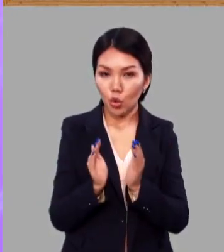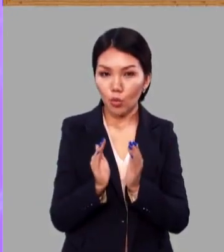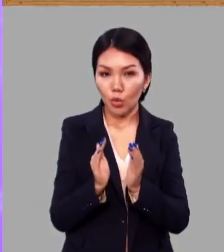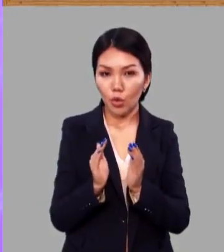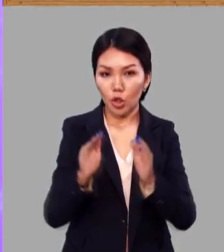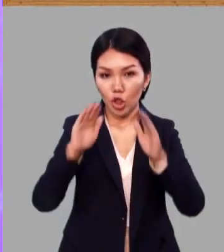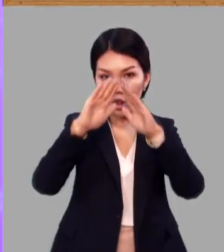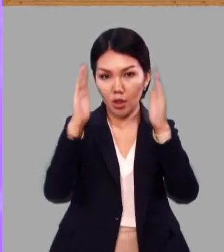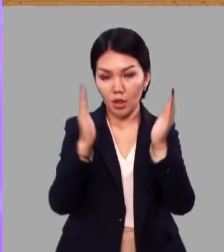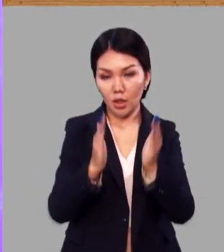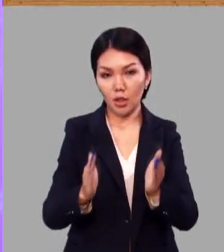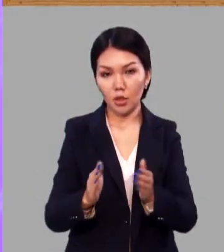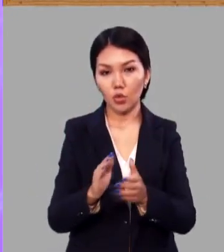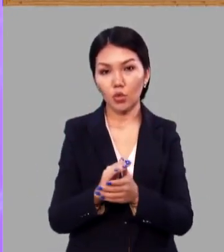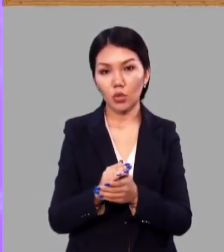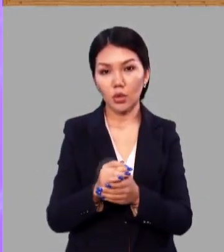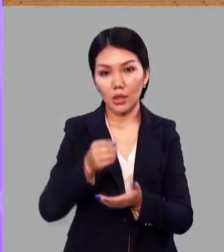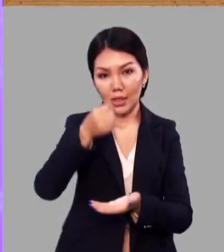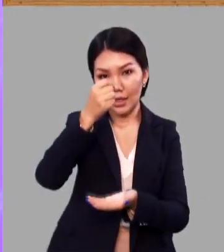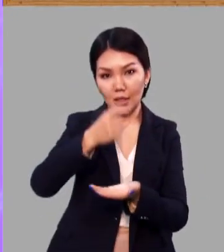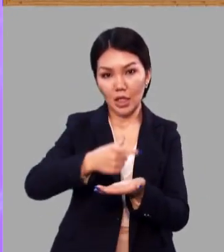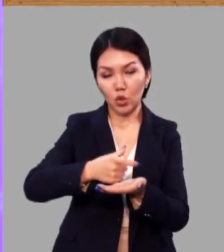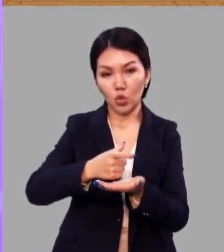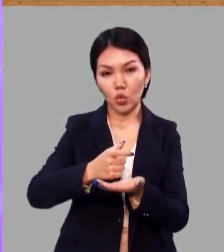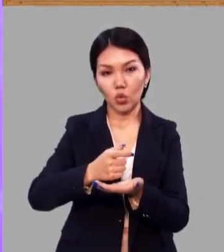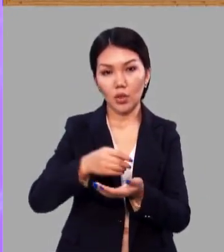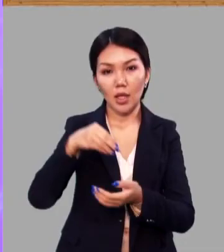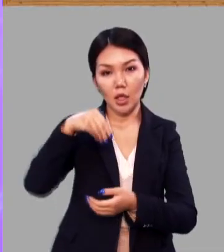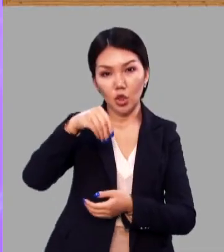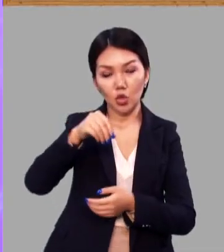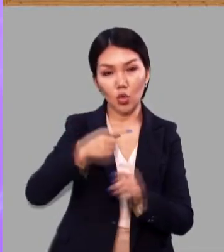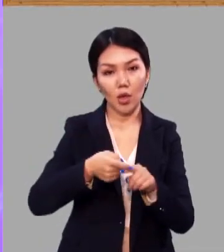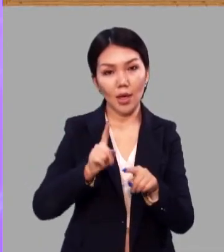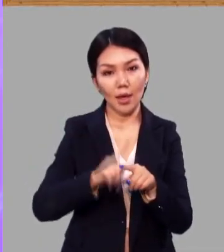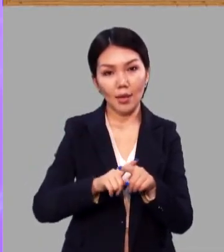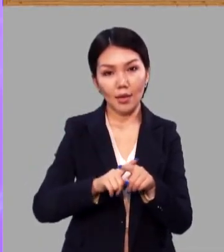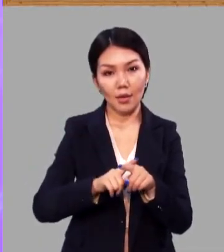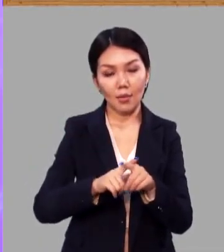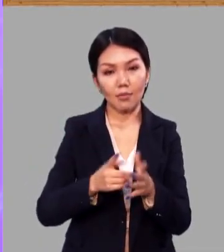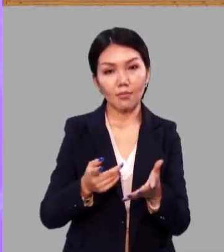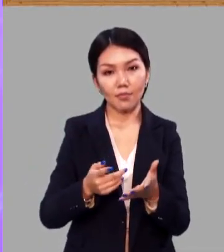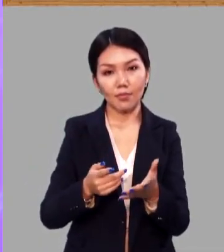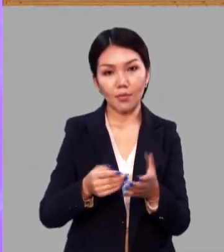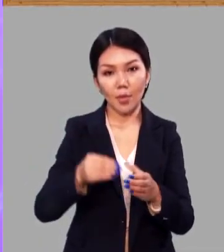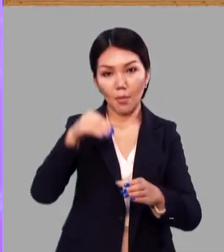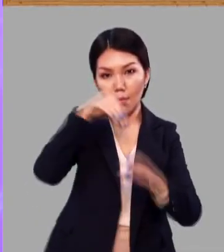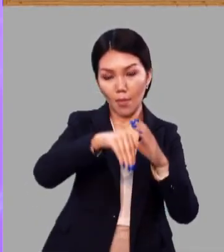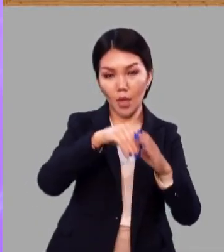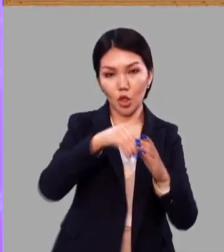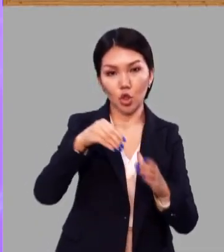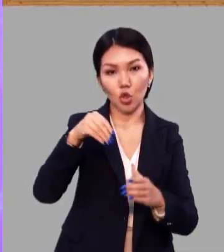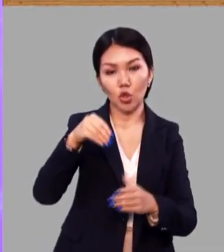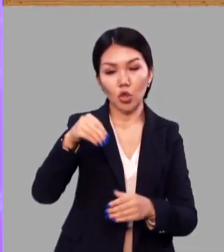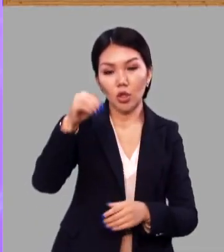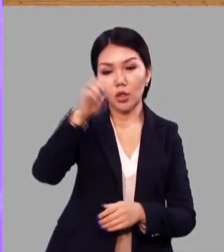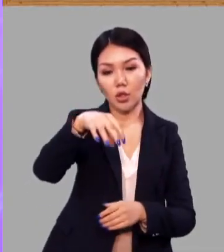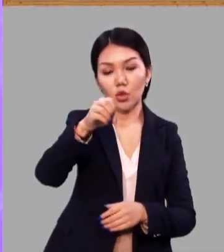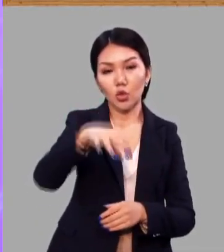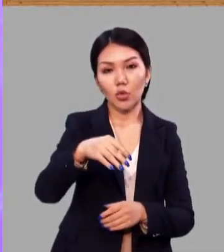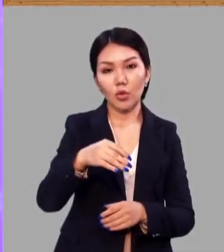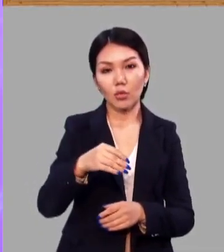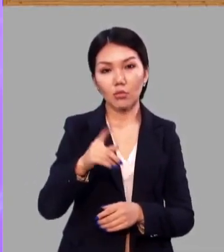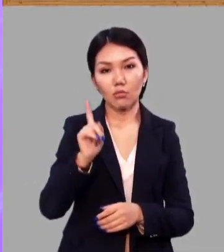сосуд для столовой соли – это… Класть во что-нибудь соль для